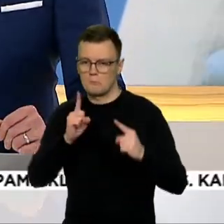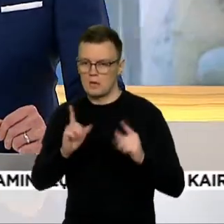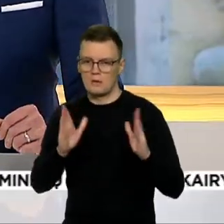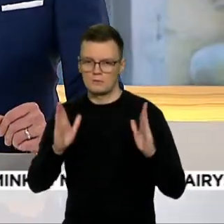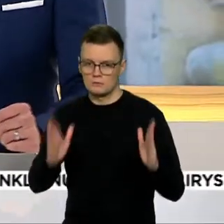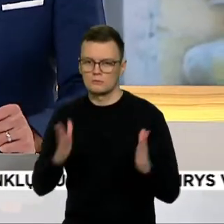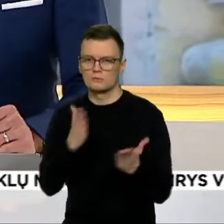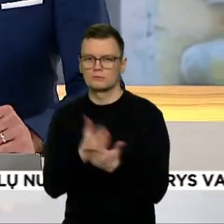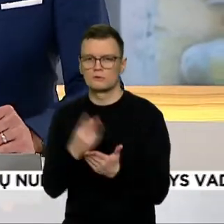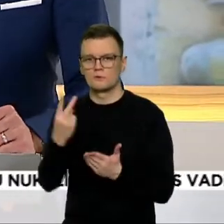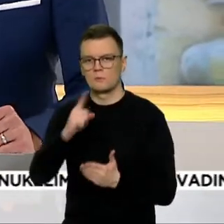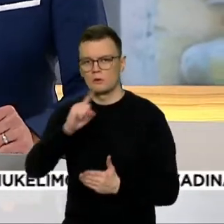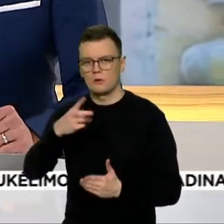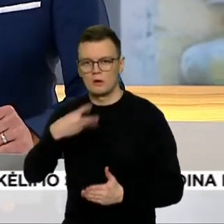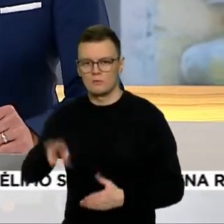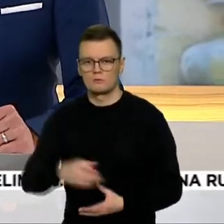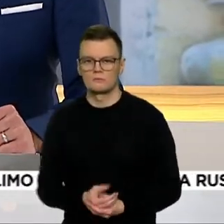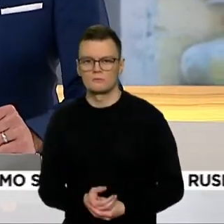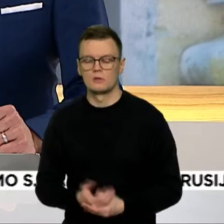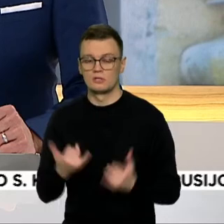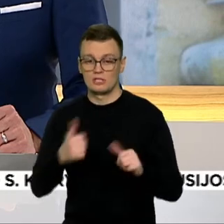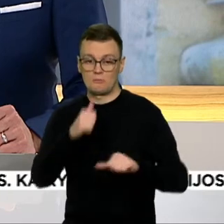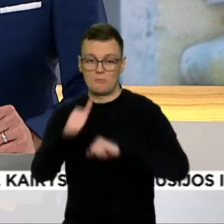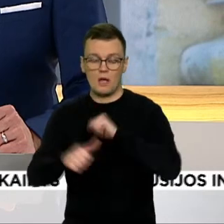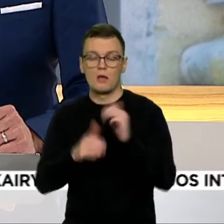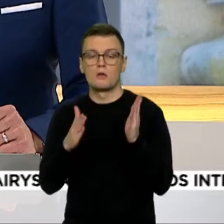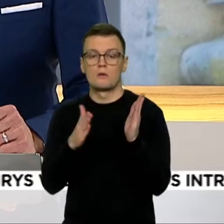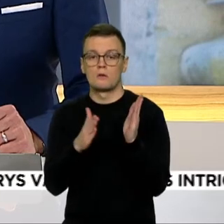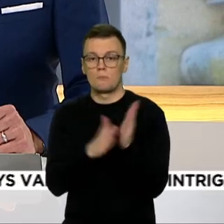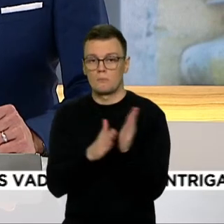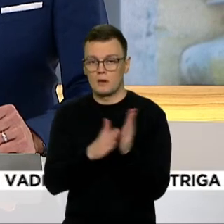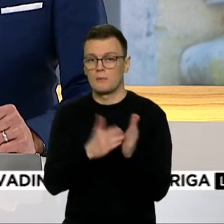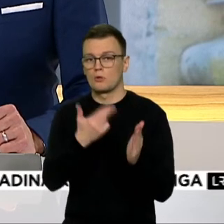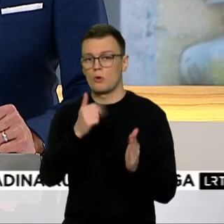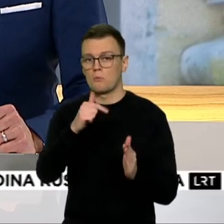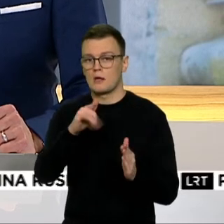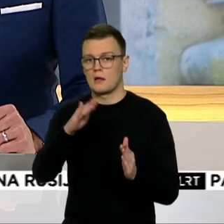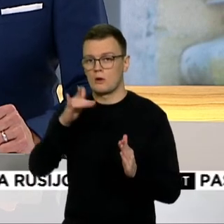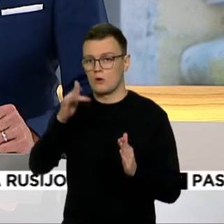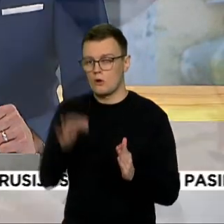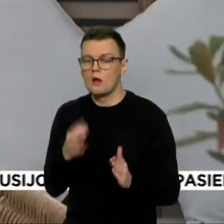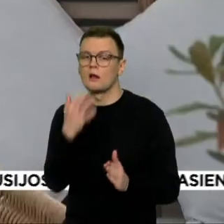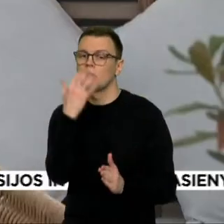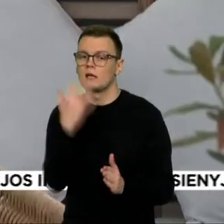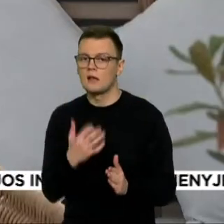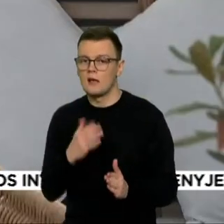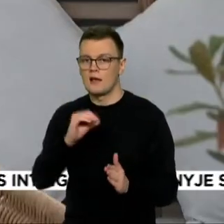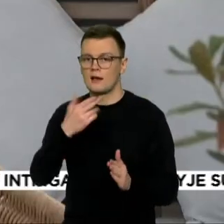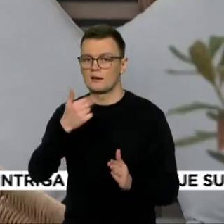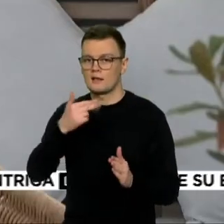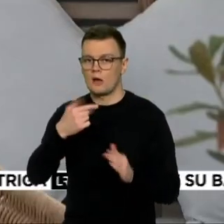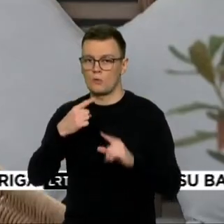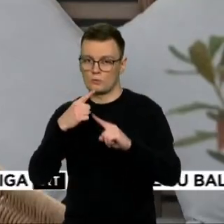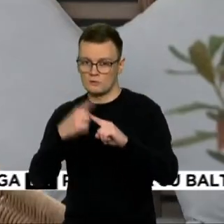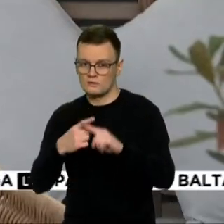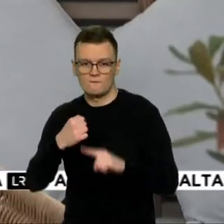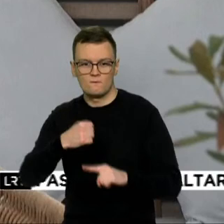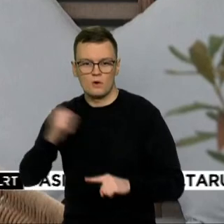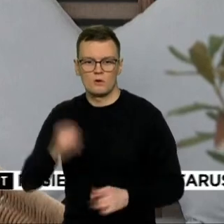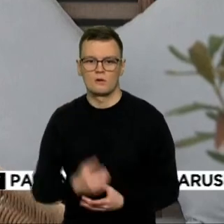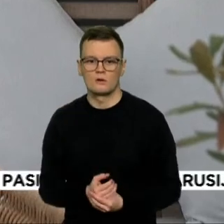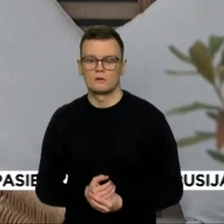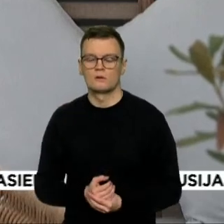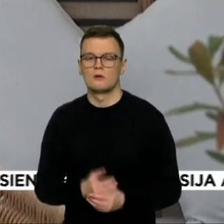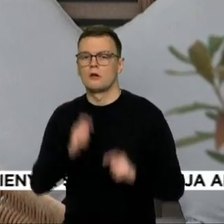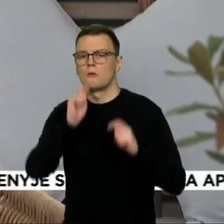Šiuo metė Nobelio literatūros premija skirta prancūzų rašytojai Annie Arnault. Pranešama, Švetijos akademija priza autoriai skiria už